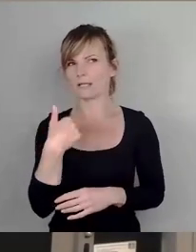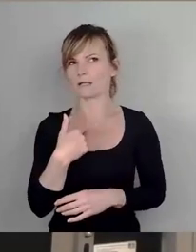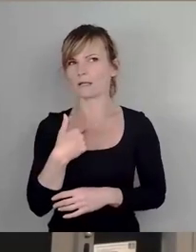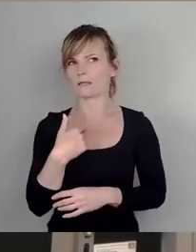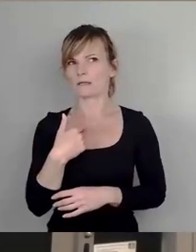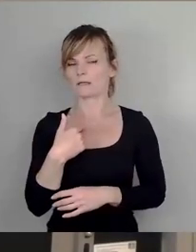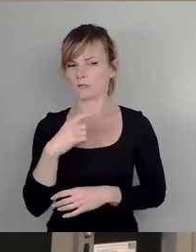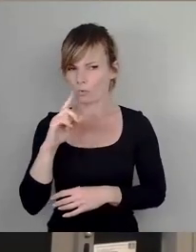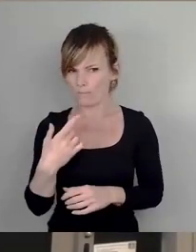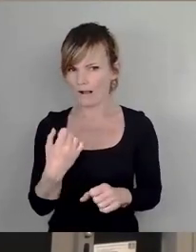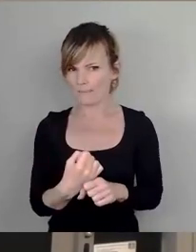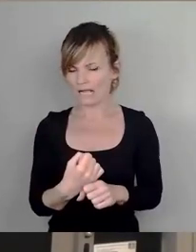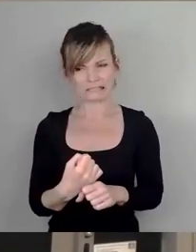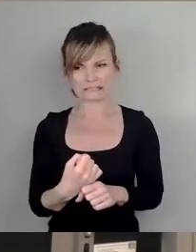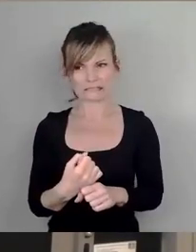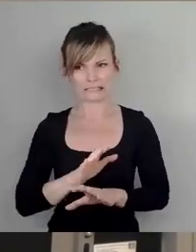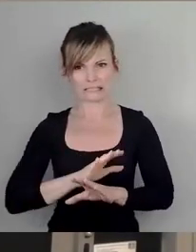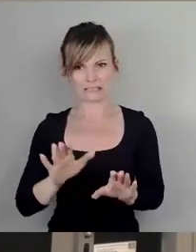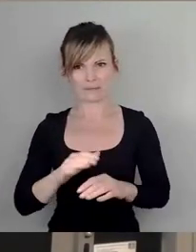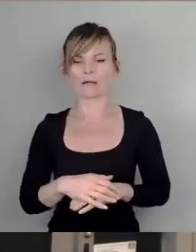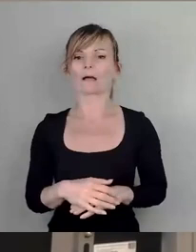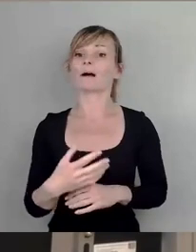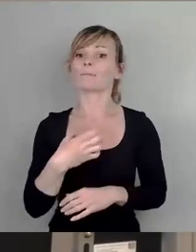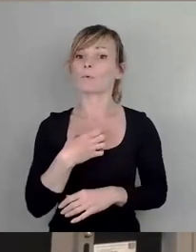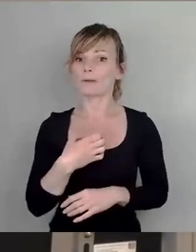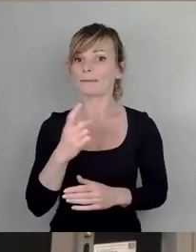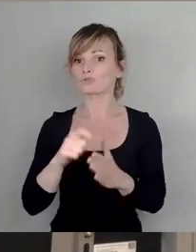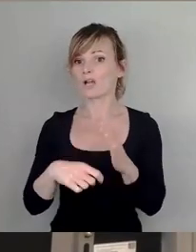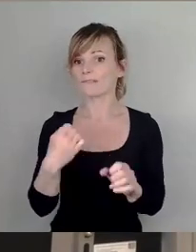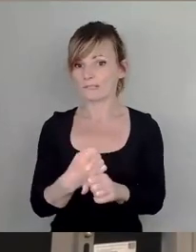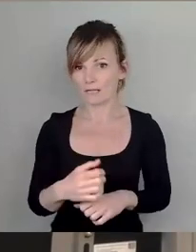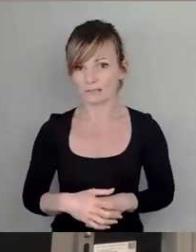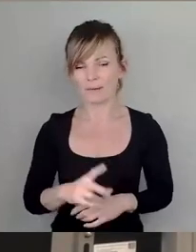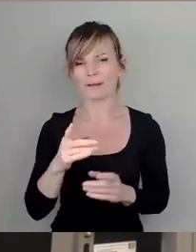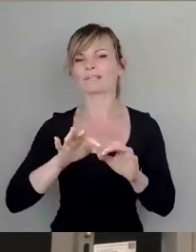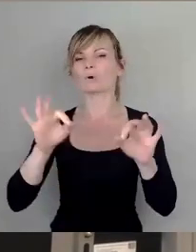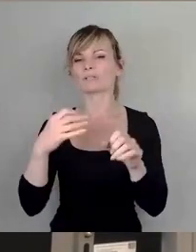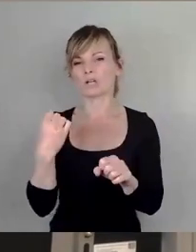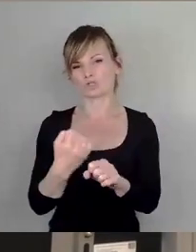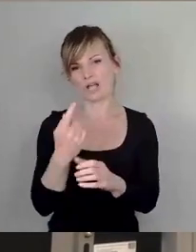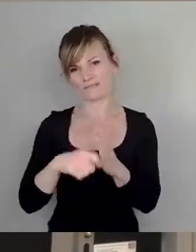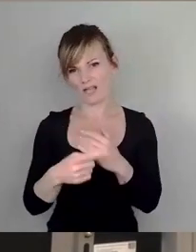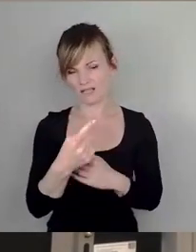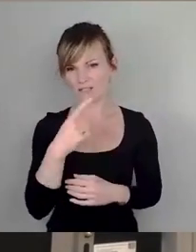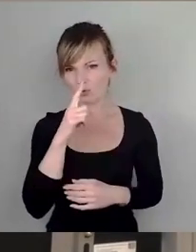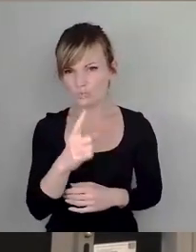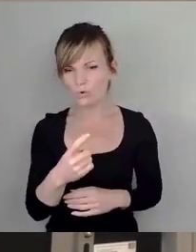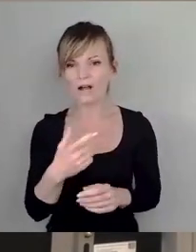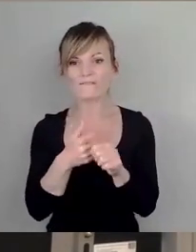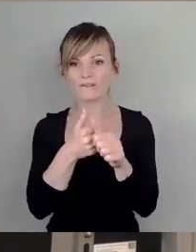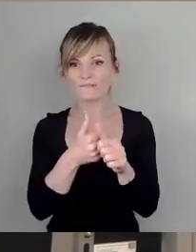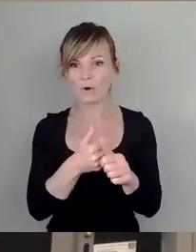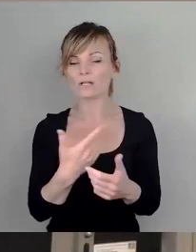ist nur, weil es ja eine Straftat ist, es ist aber eine ganz besondere Straftat, die nur verfolgt wird, wenn